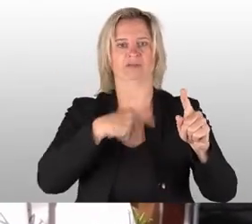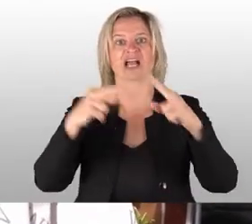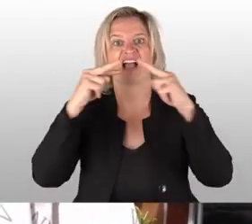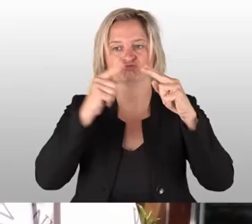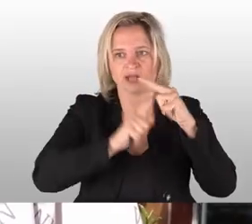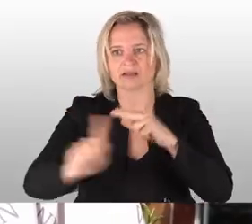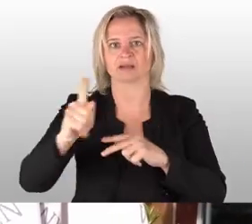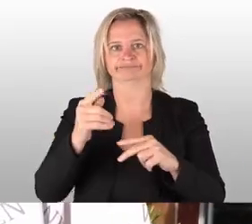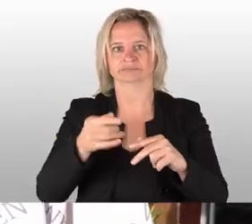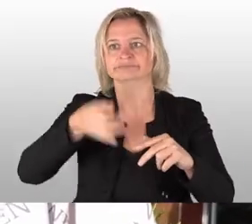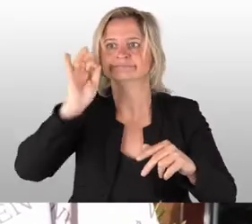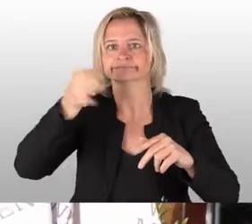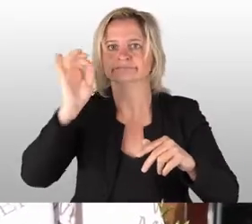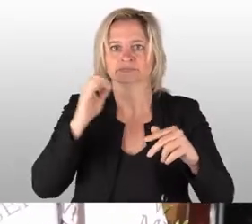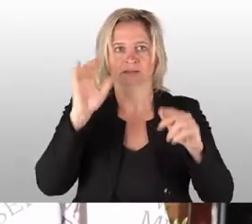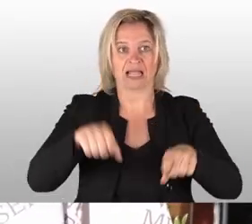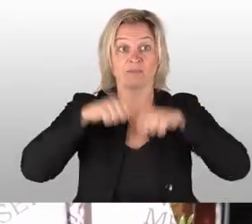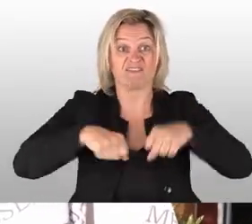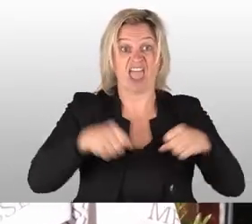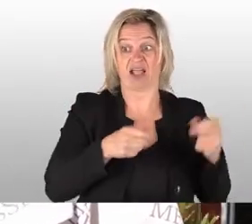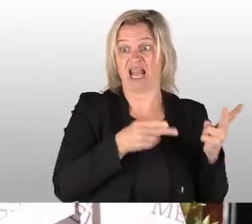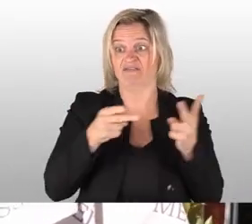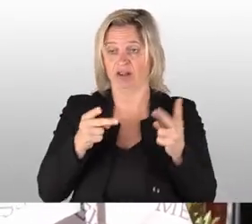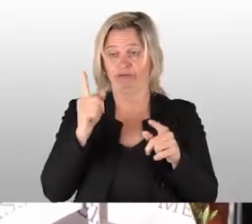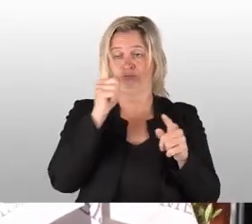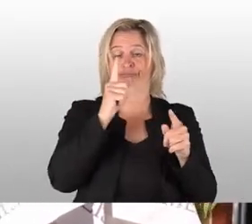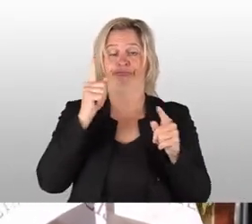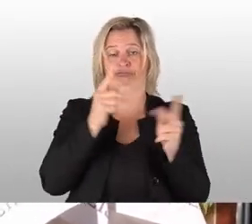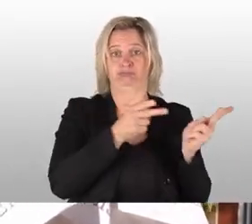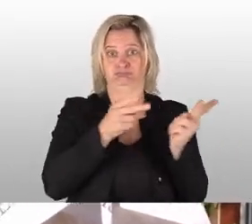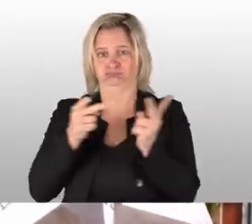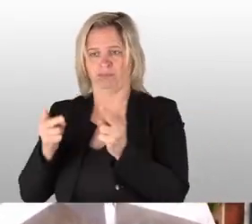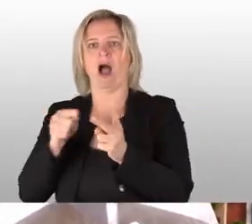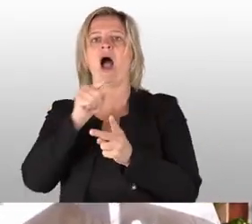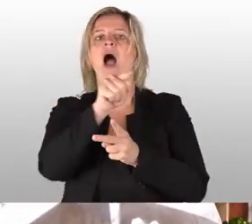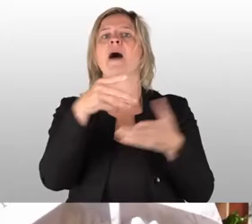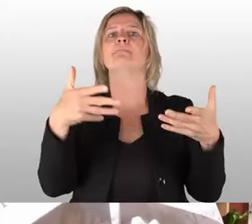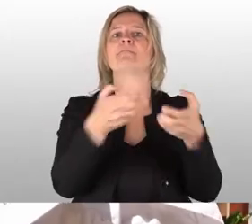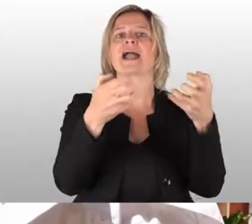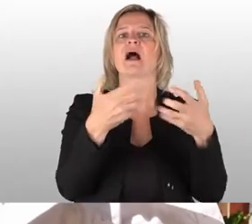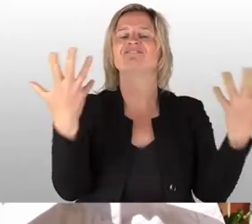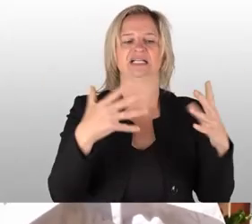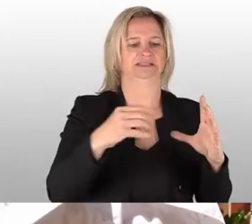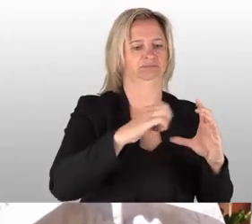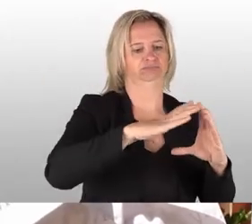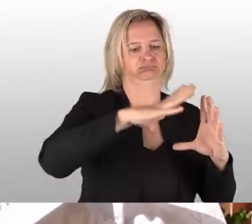zurück auf dem Pferd, das Gleichgewicht fehlt. Der Bäckermeister hat es dann geschafft, ein solches Gebäckstück herzustellen. Das